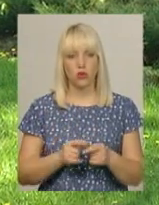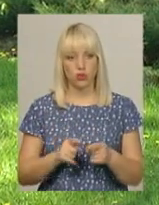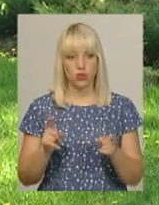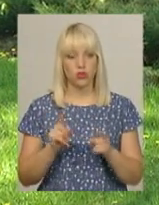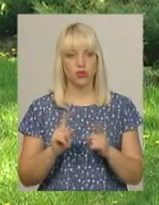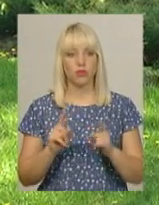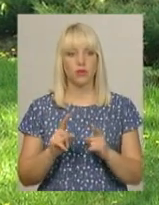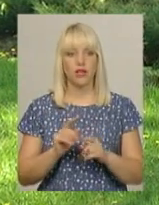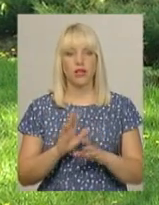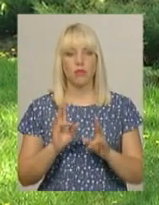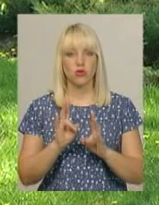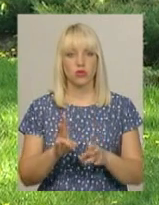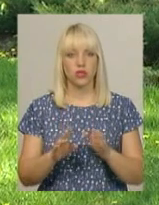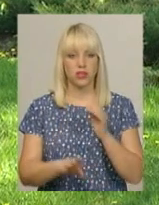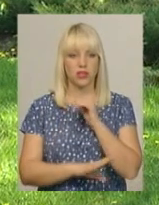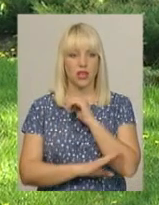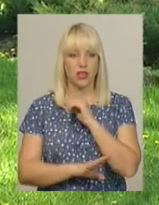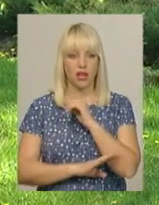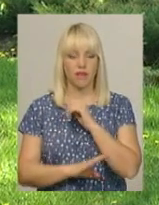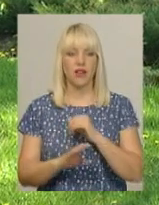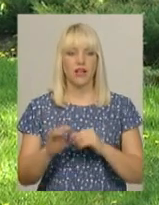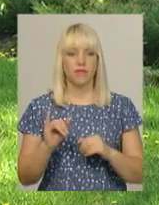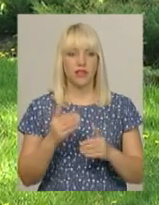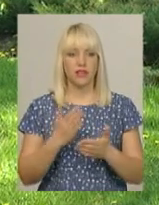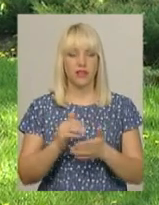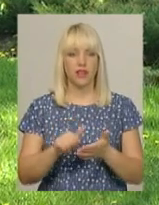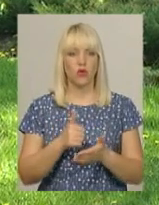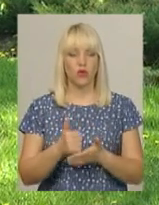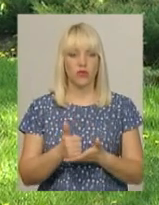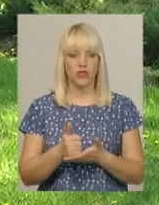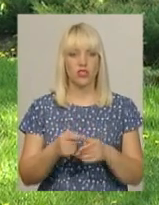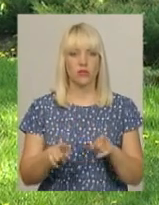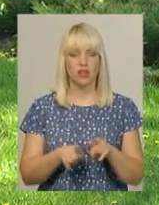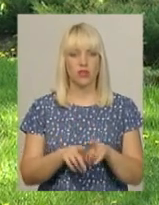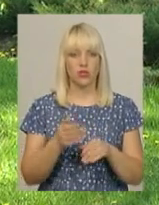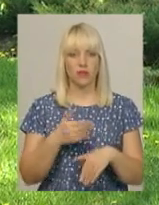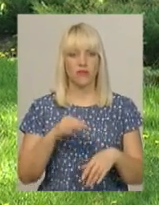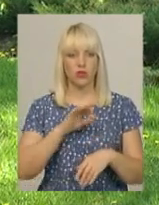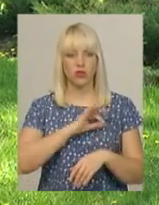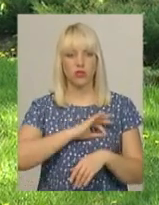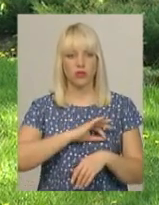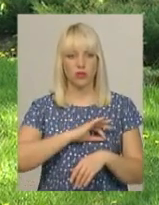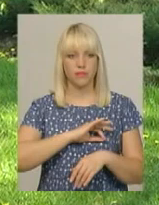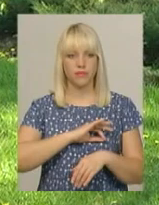не пошкодити дерева, що є найголовнішим. Також ми використовуємо